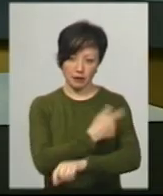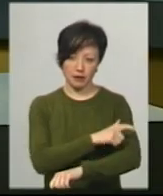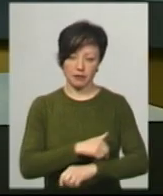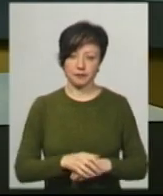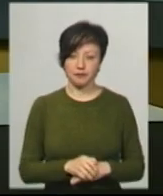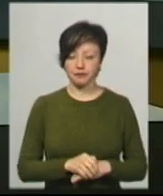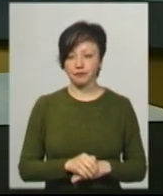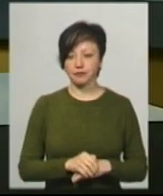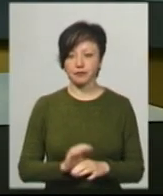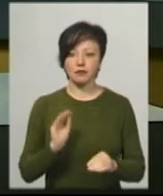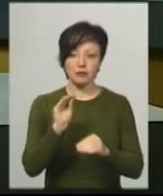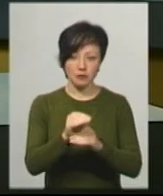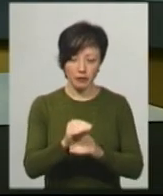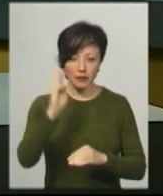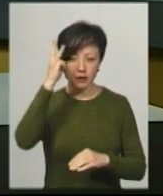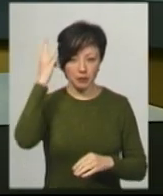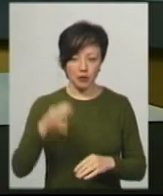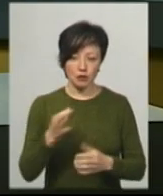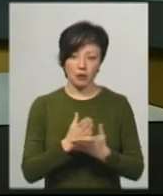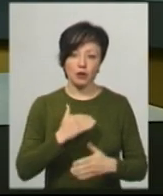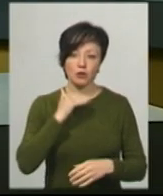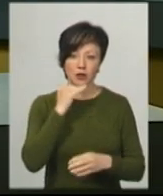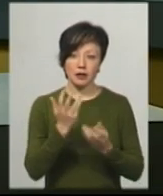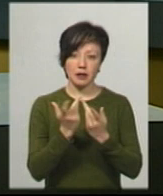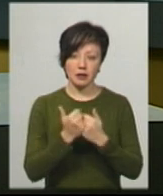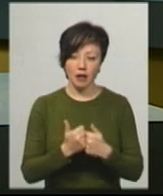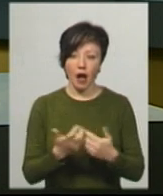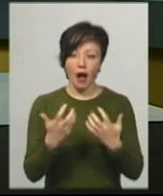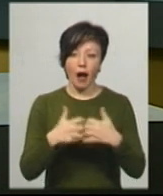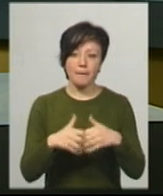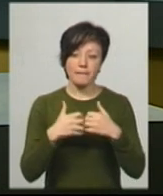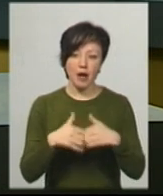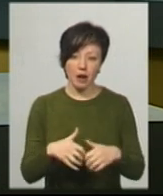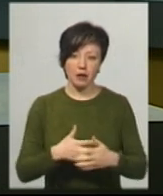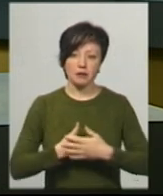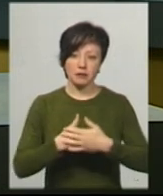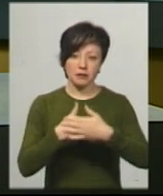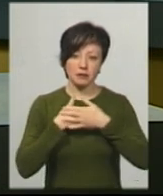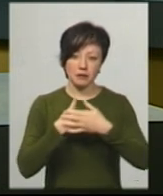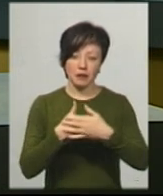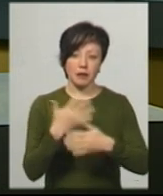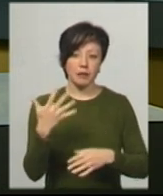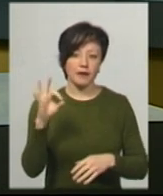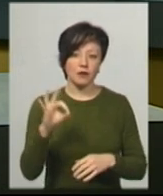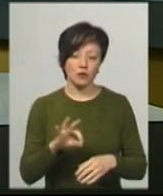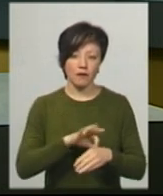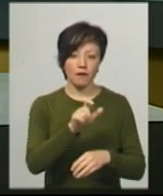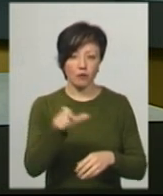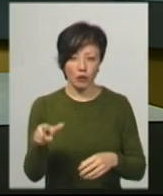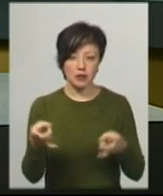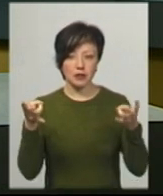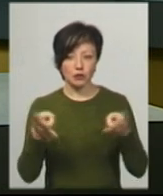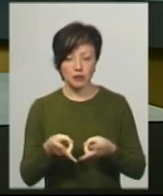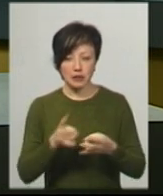Дмитро Габінет додає, Хмельнична має достатню кількість апаратів штучної вентиляції легень для тих 5% хворих, яким